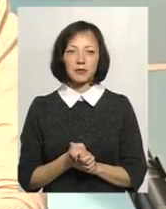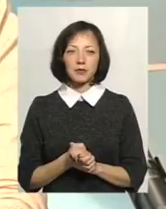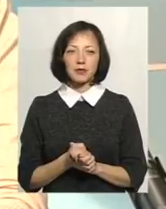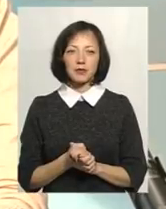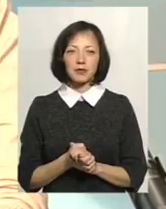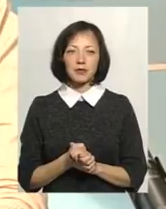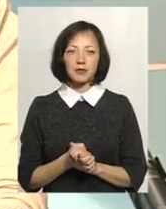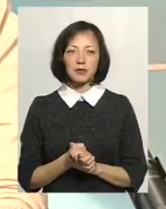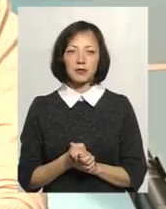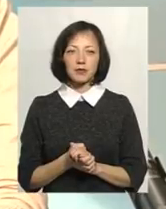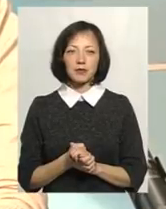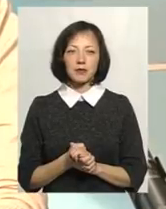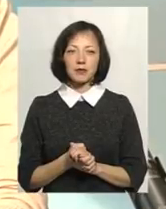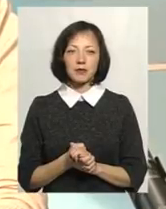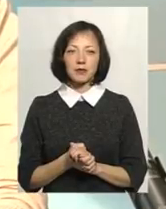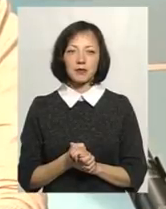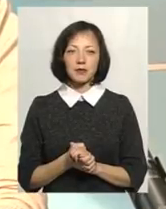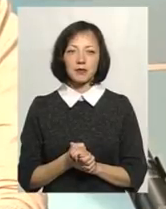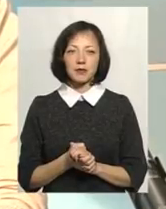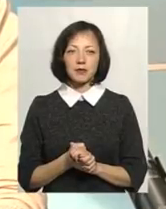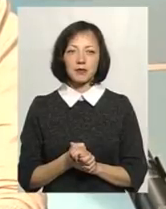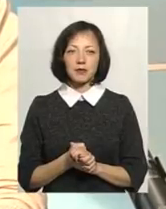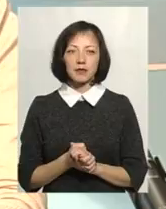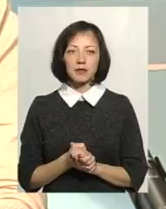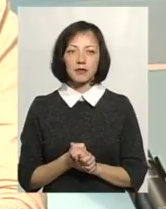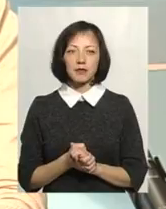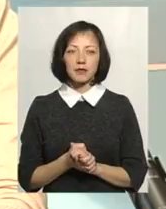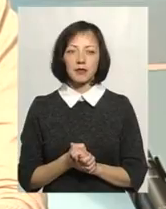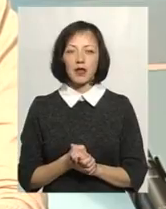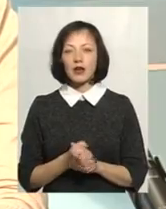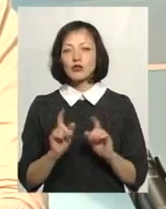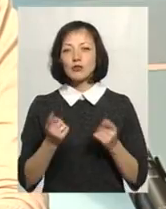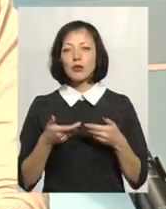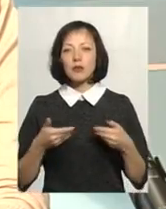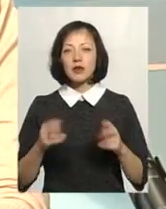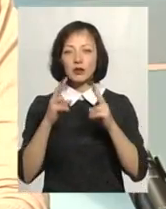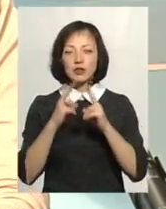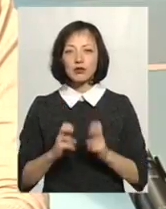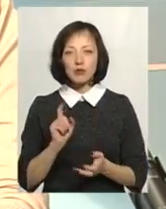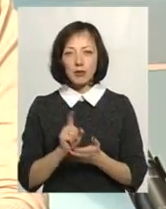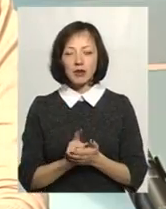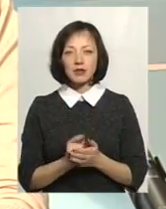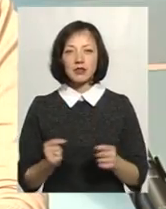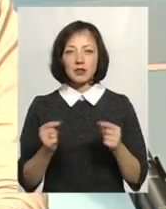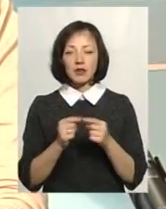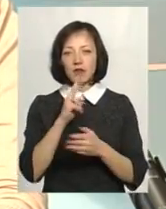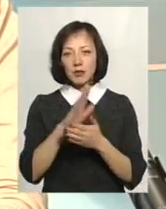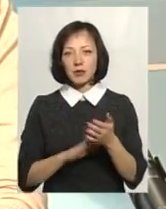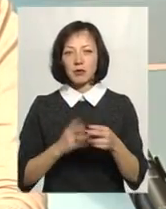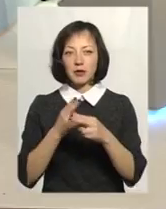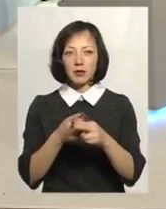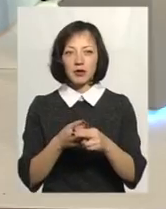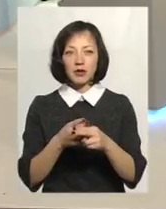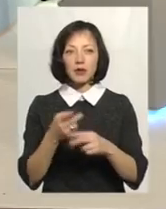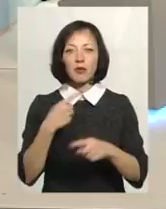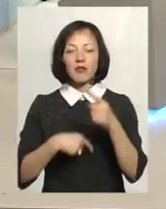чому ми саме маємо досліджувати, і чому мають також досліджувати це і звичайні люди. Дякую, я вас, вибачте, будь ласка, переб'ю.